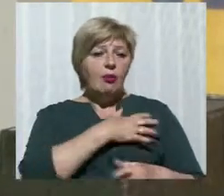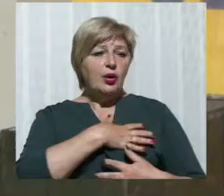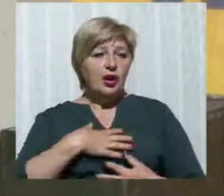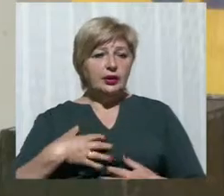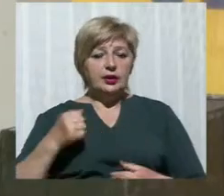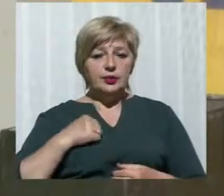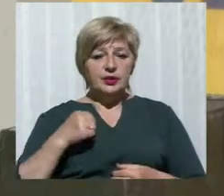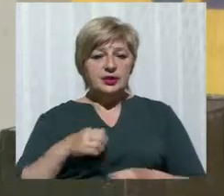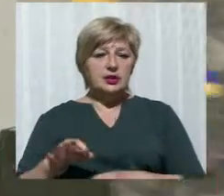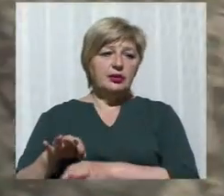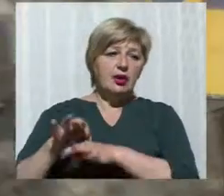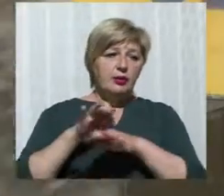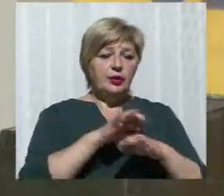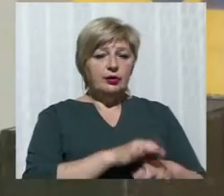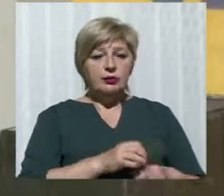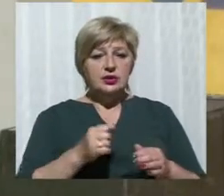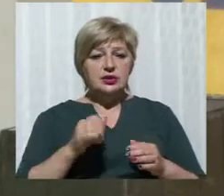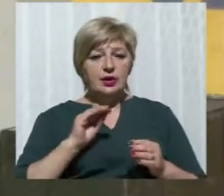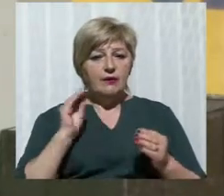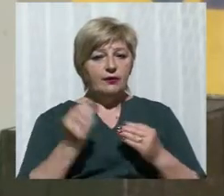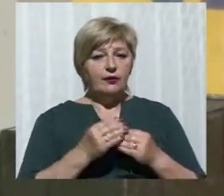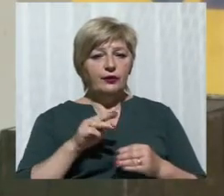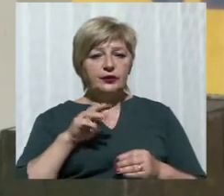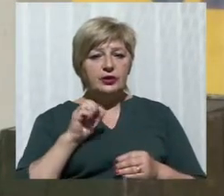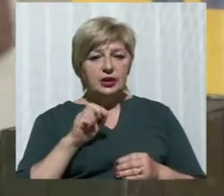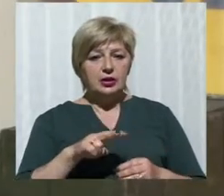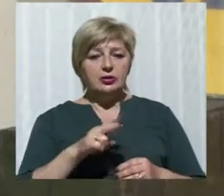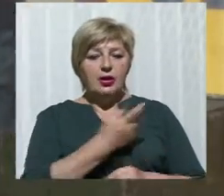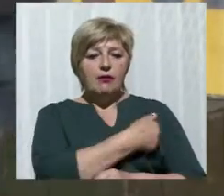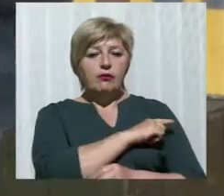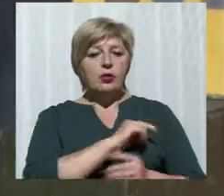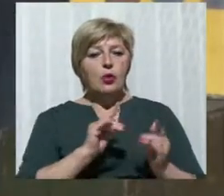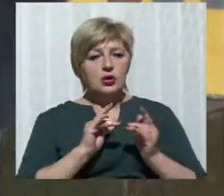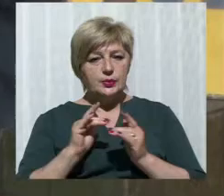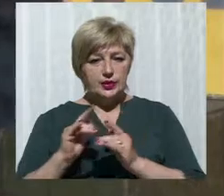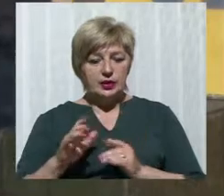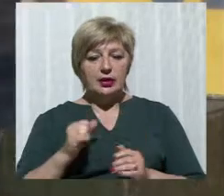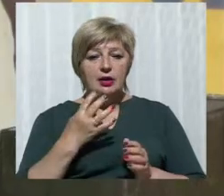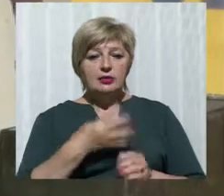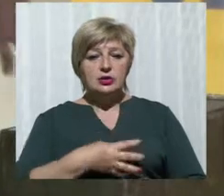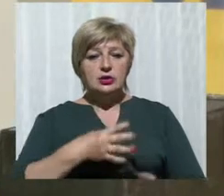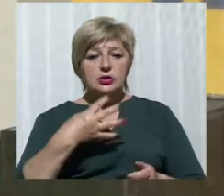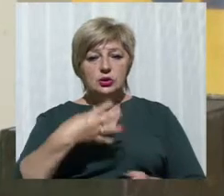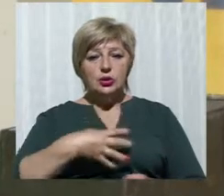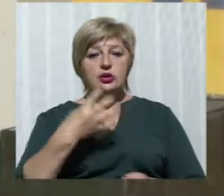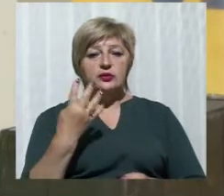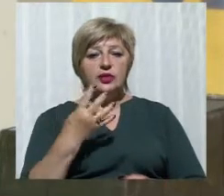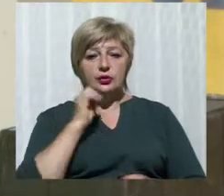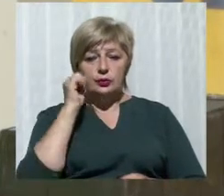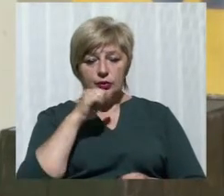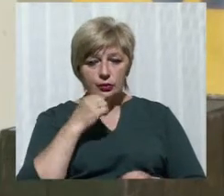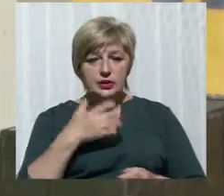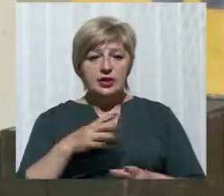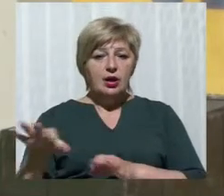передової, в тил возила в шпиталь. В 44-му році вона так вийшла, що вона